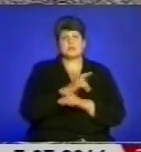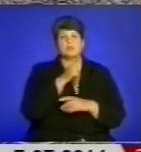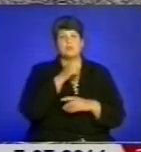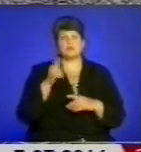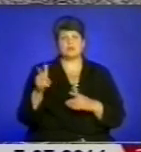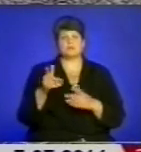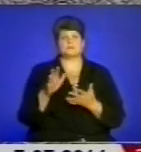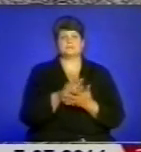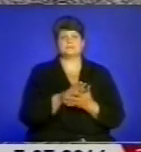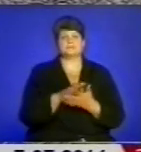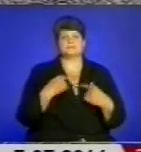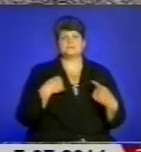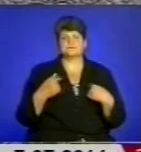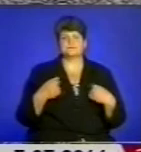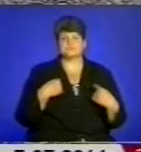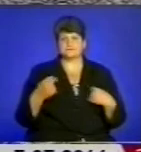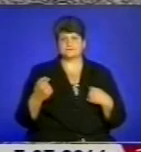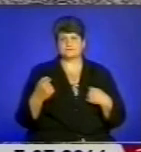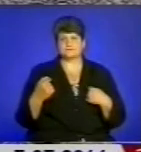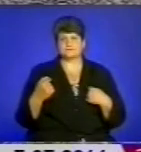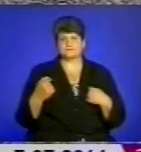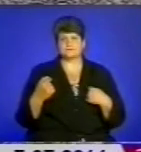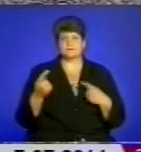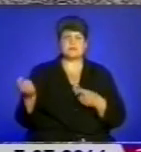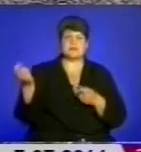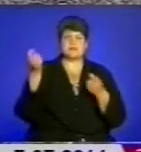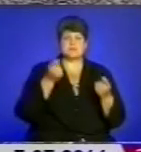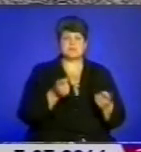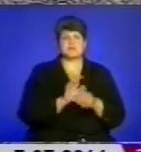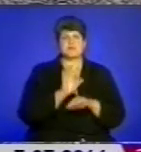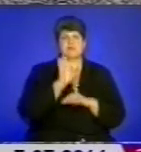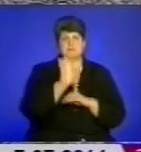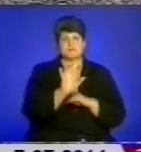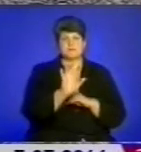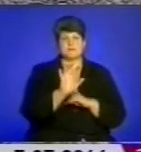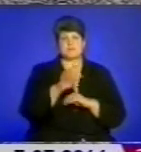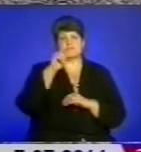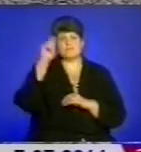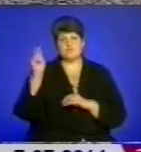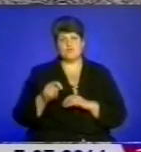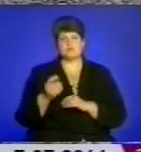переселень, депортацій, воїн,